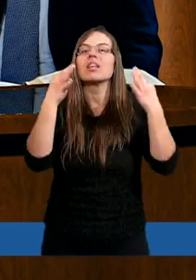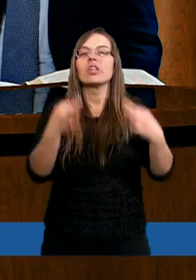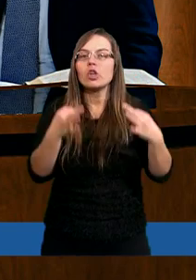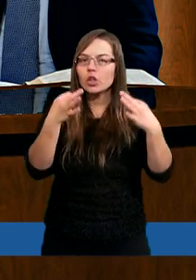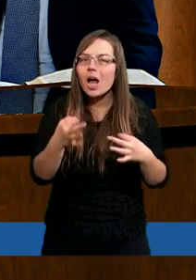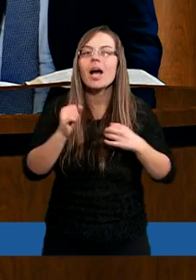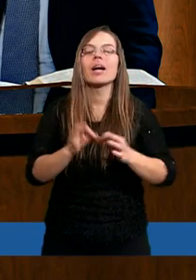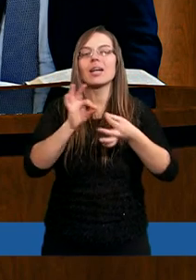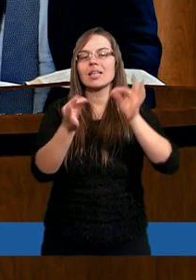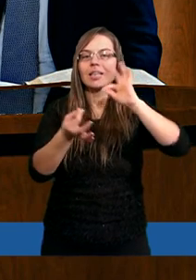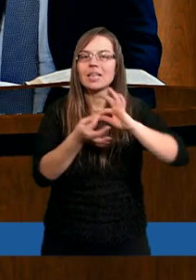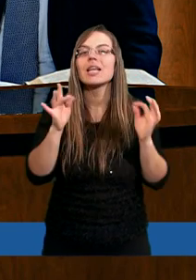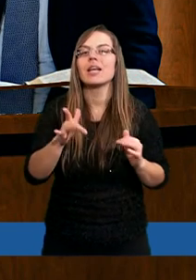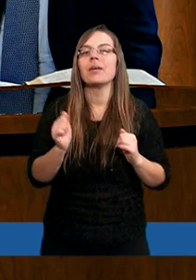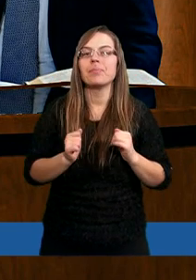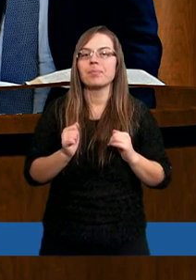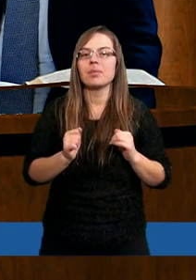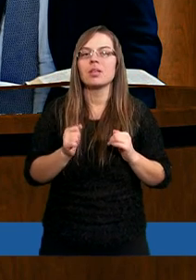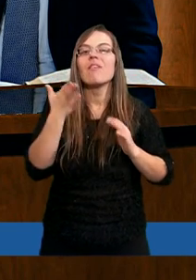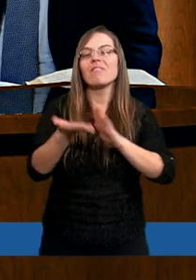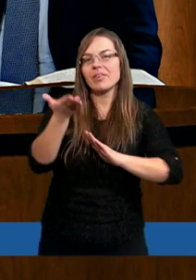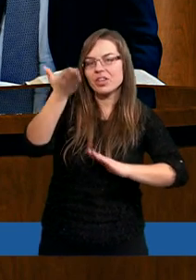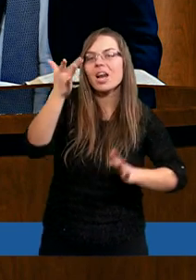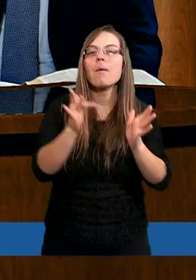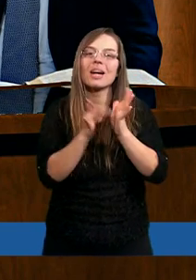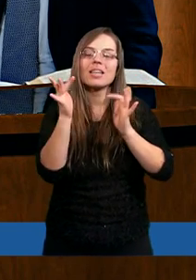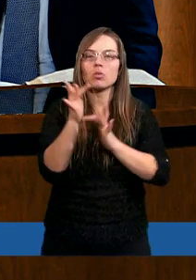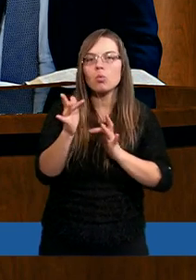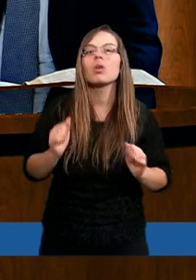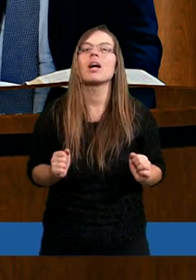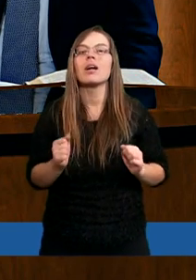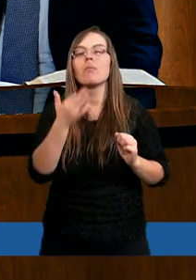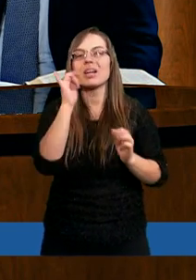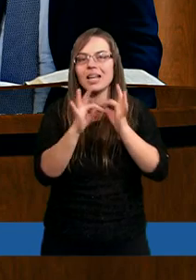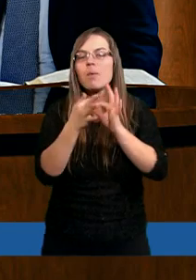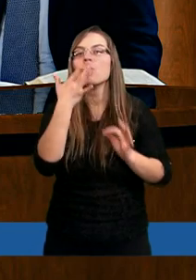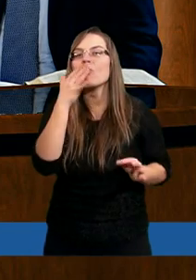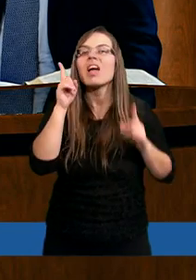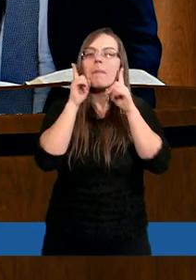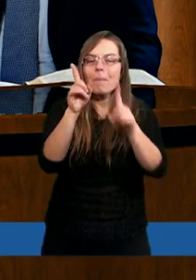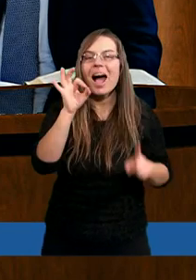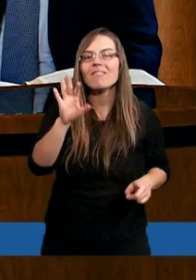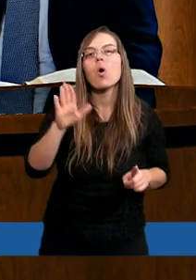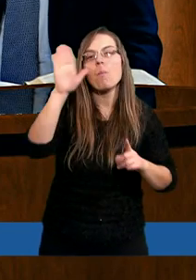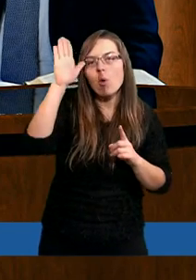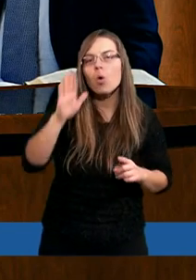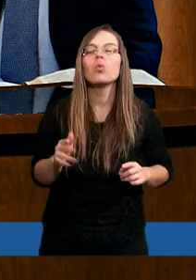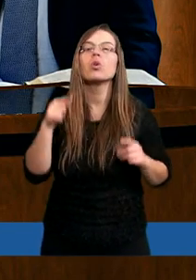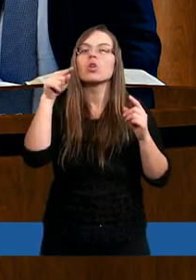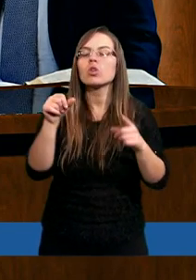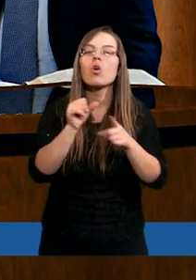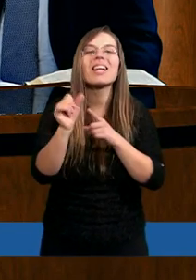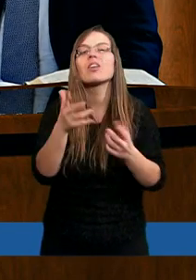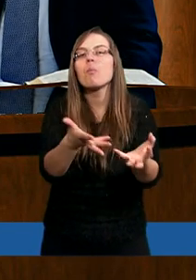dzisiaj, gdy wywyższamy Chrystusa, gdy mówimy prawdę o Nim, to